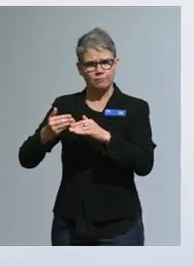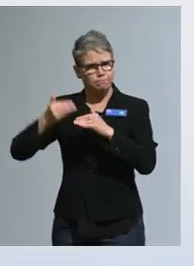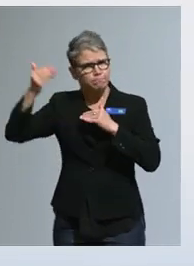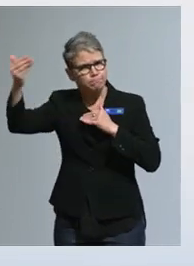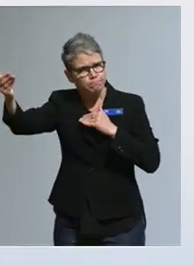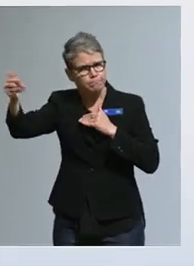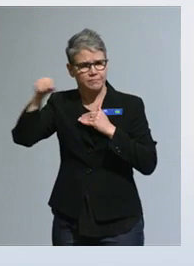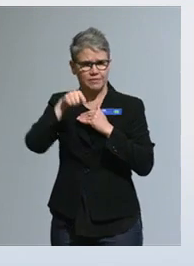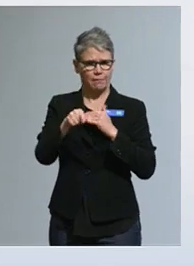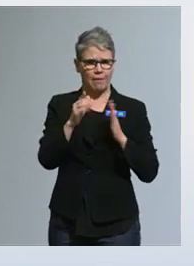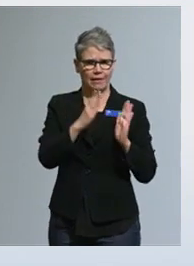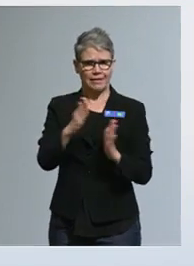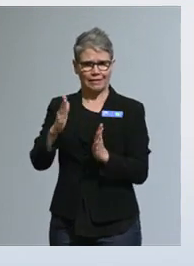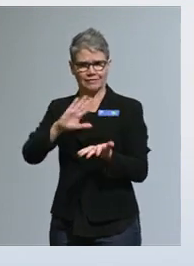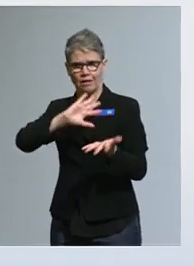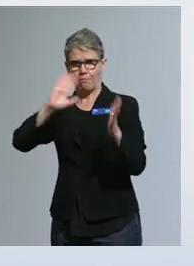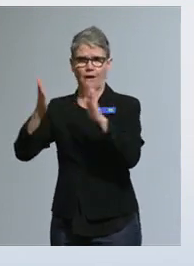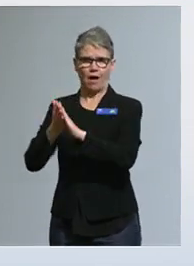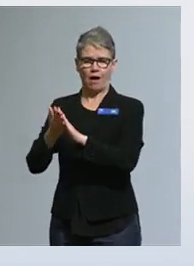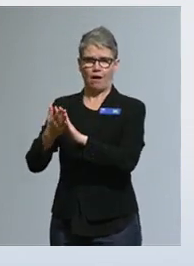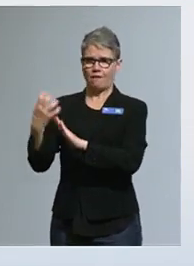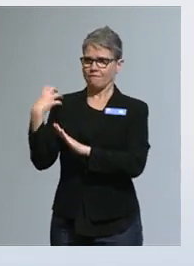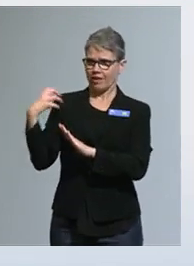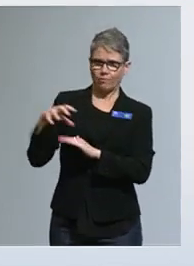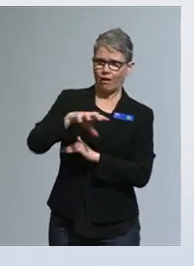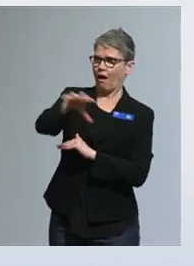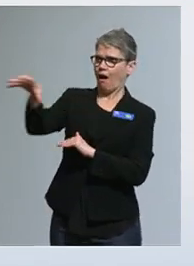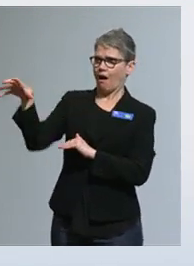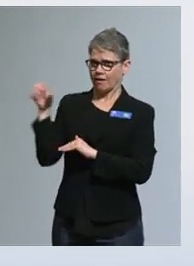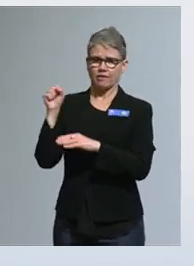järjestelmä on laajasti viranomaisten käytössä.